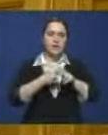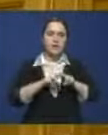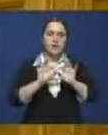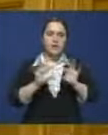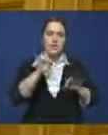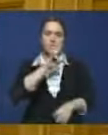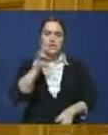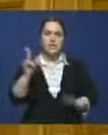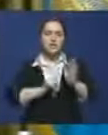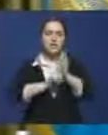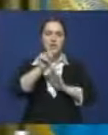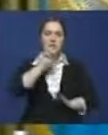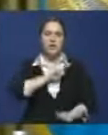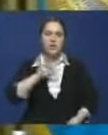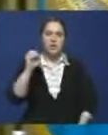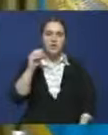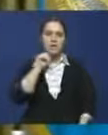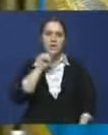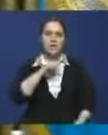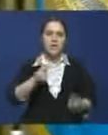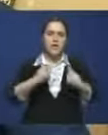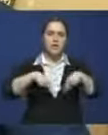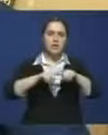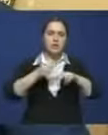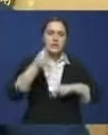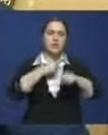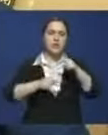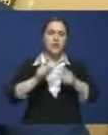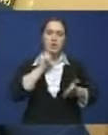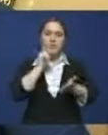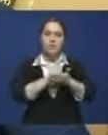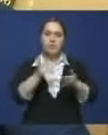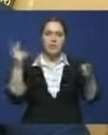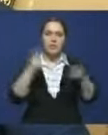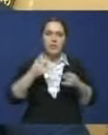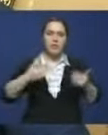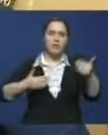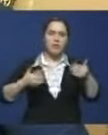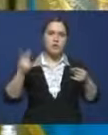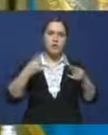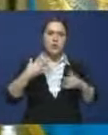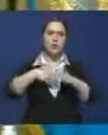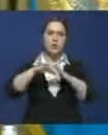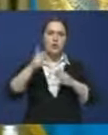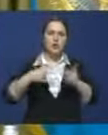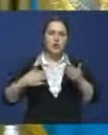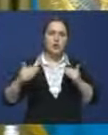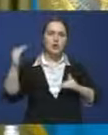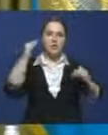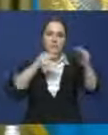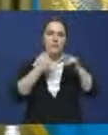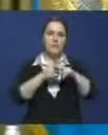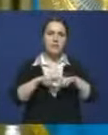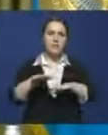Нурсултан Назарбаев, с началом работы Евразийского экономического союза бизнесменам следует готовиться к конкуренции, а Национальной палате и